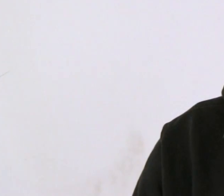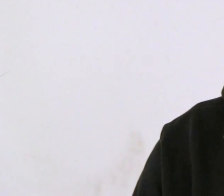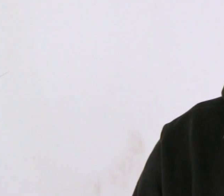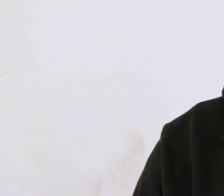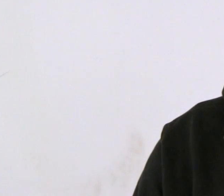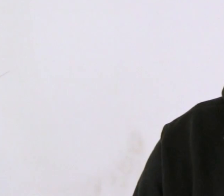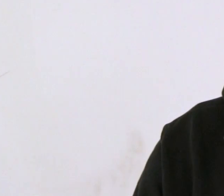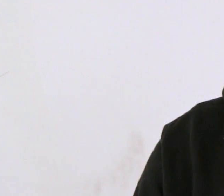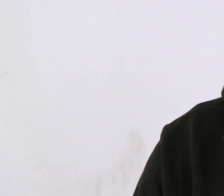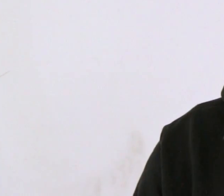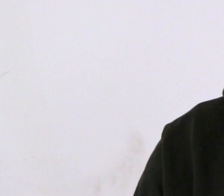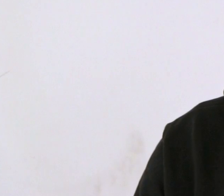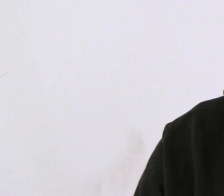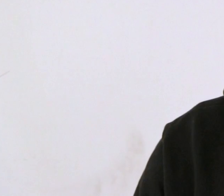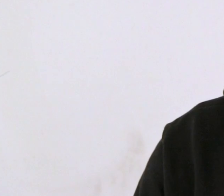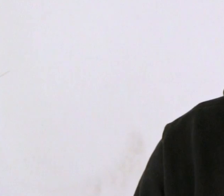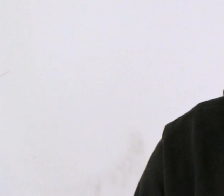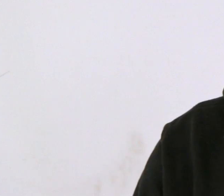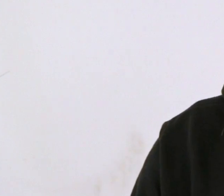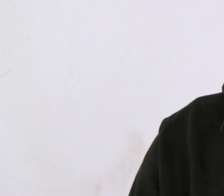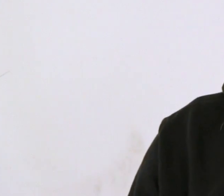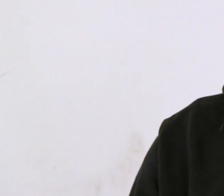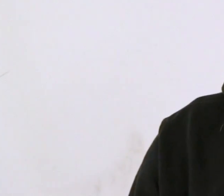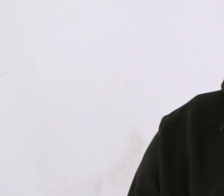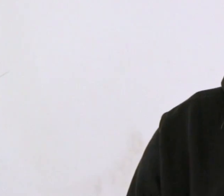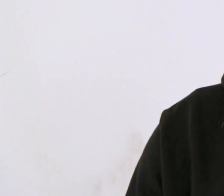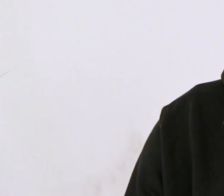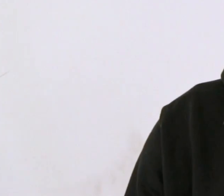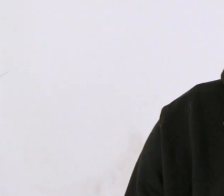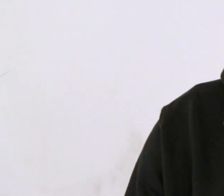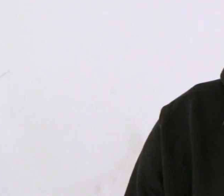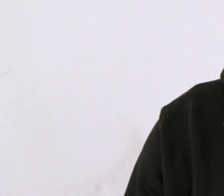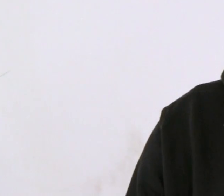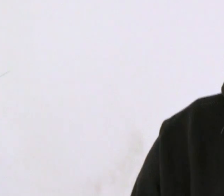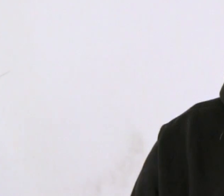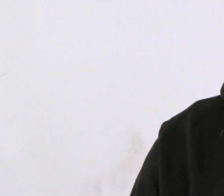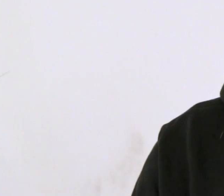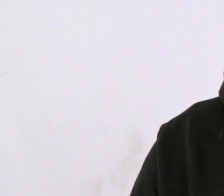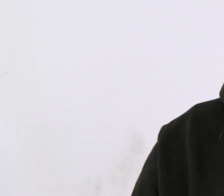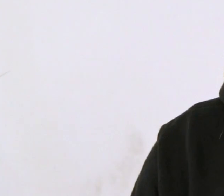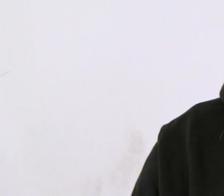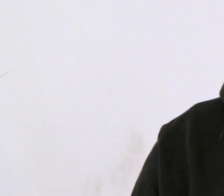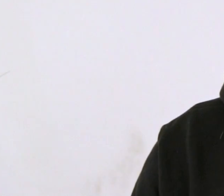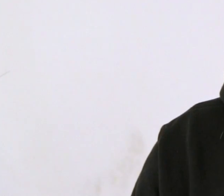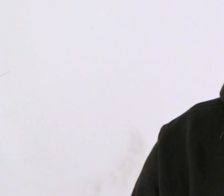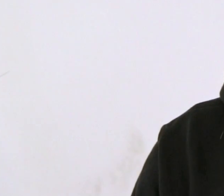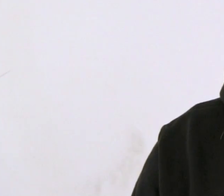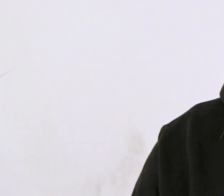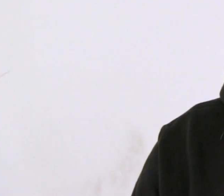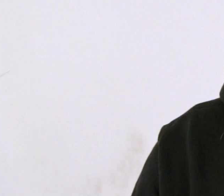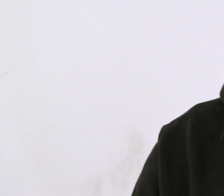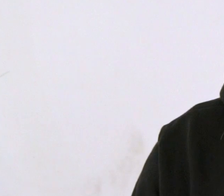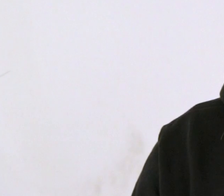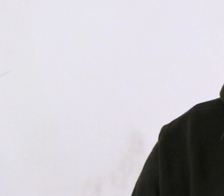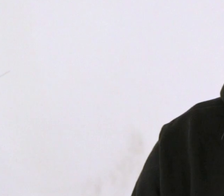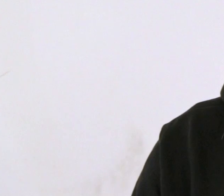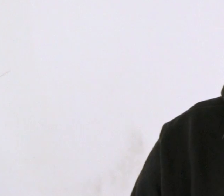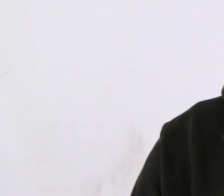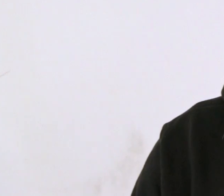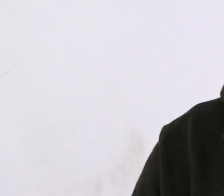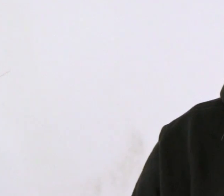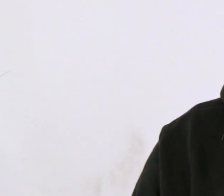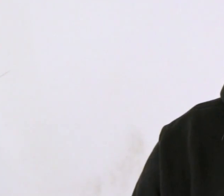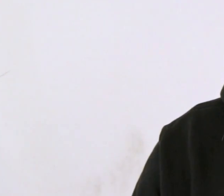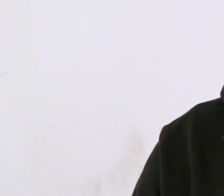niepełnosprawne, nasi przyjaciele, po części członkowie. Staramy się tworzyć taką zwartą społeczność, która po